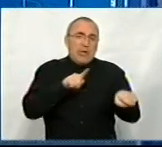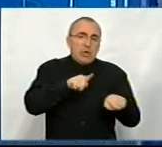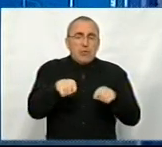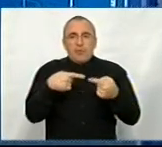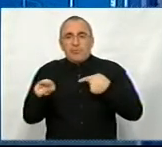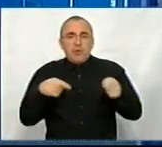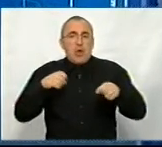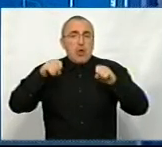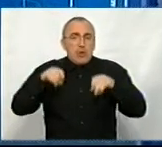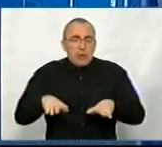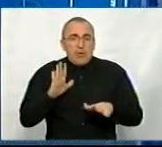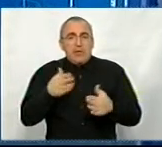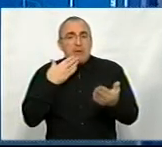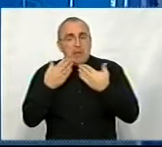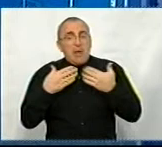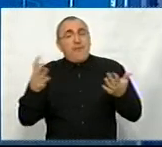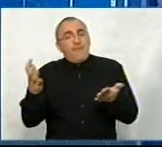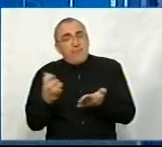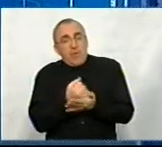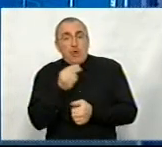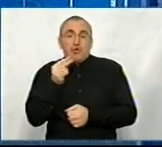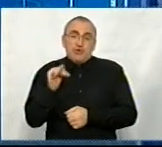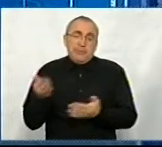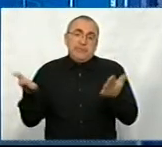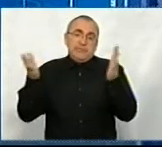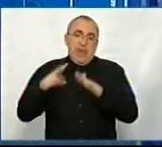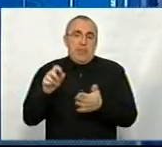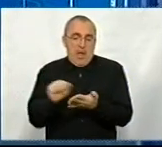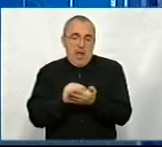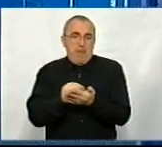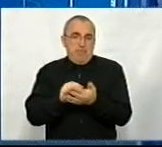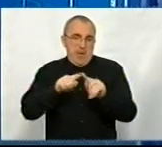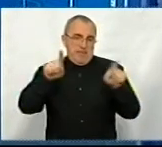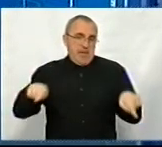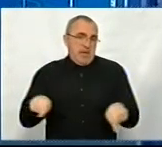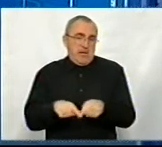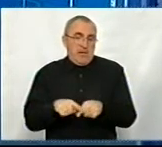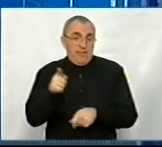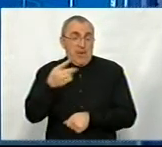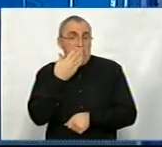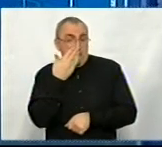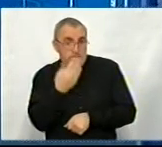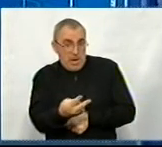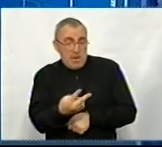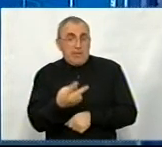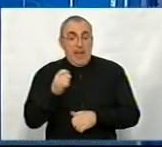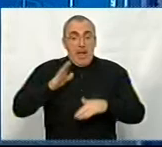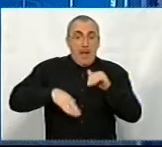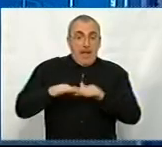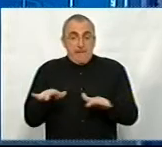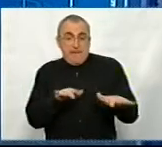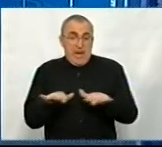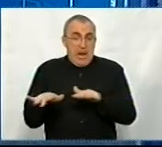рішення і залежить, вдасться все чи залишиться на папері. Як ви бачите і як уже на практиці